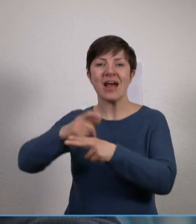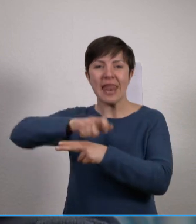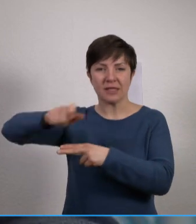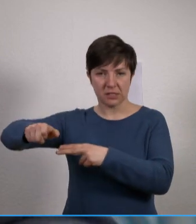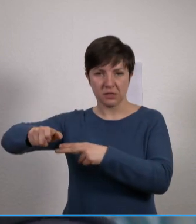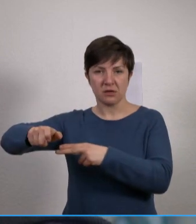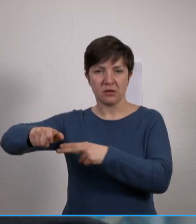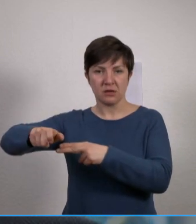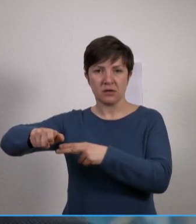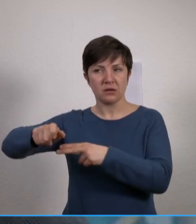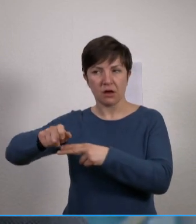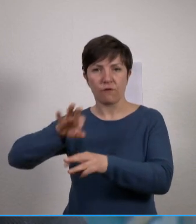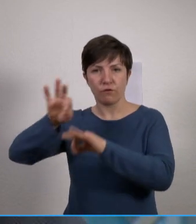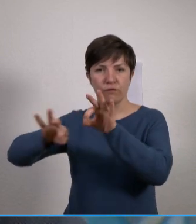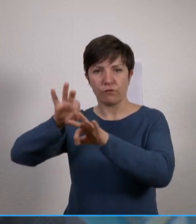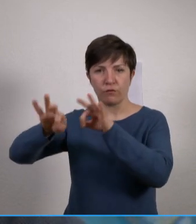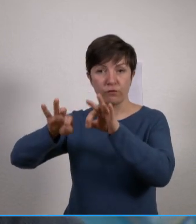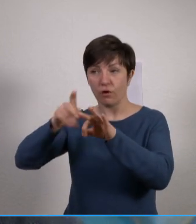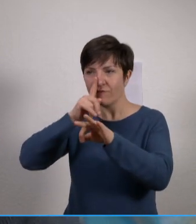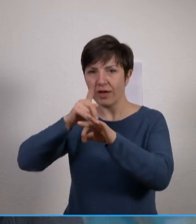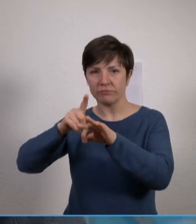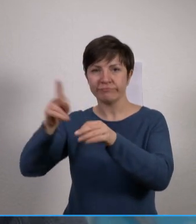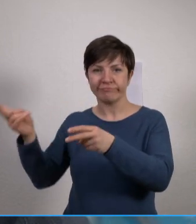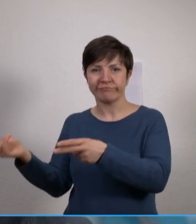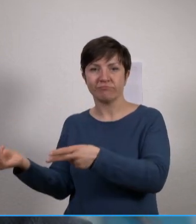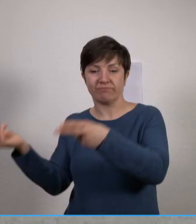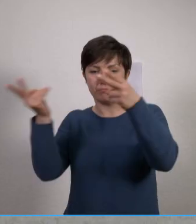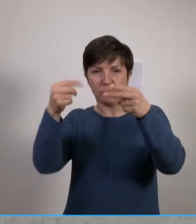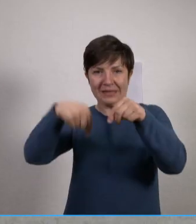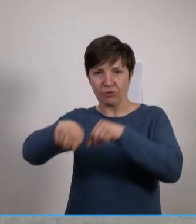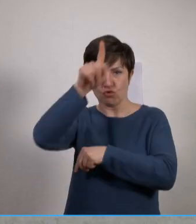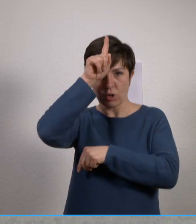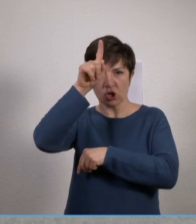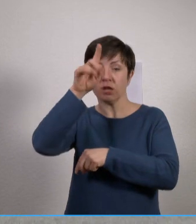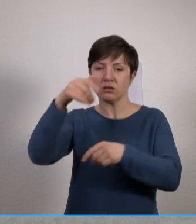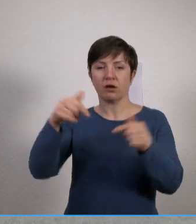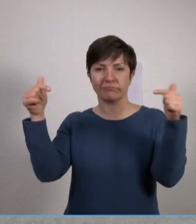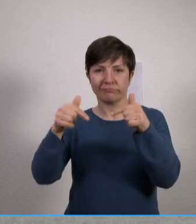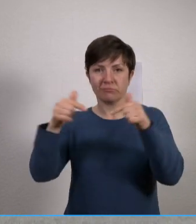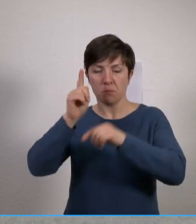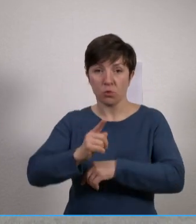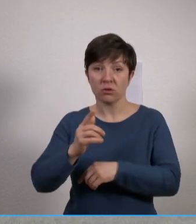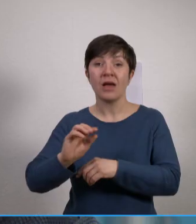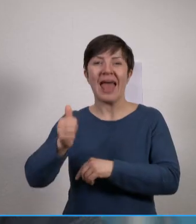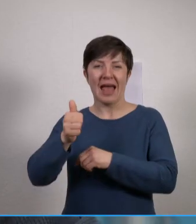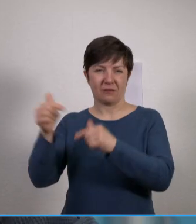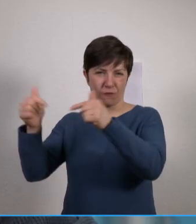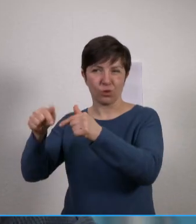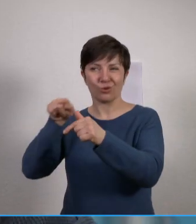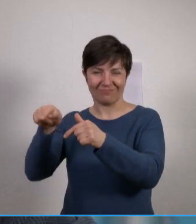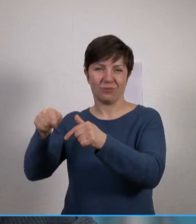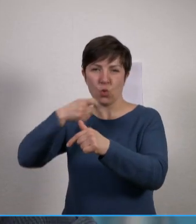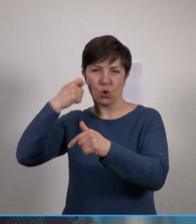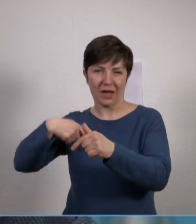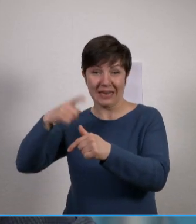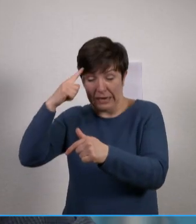hier nach Deutschland transportiert werden, für die weitere Versorgung. Die Erstversorgung wird ja sicher in der Ukraine stattfinden.